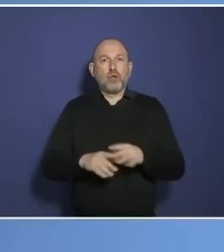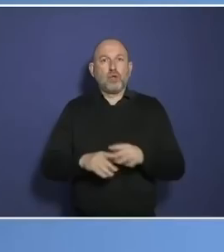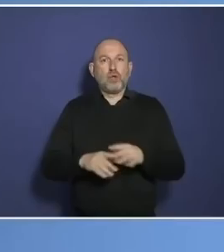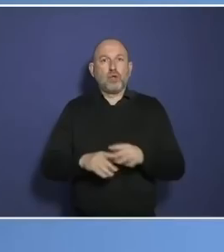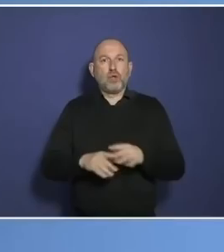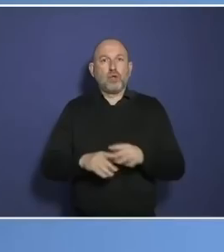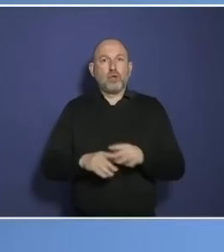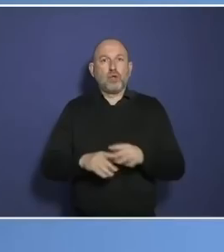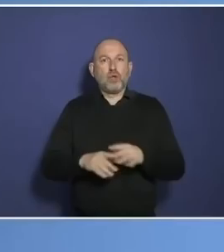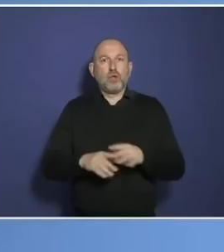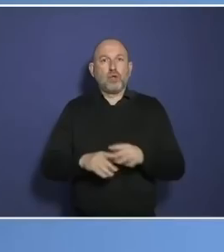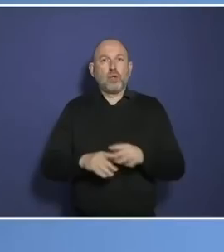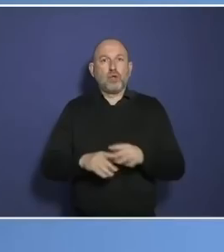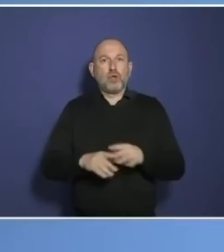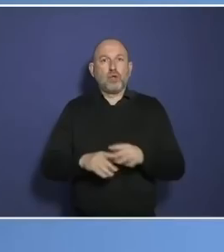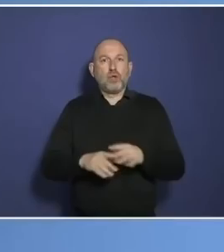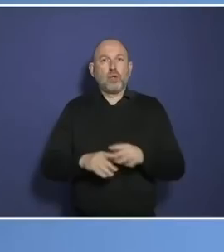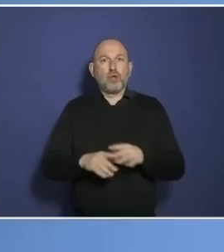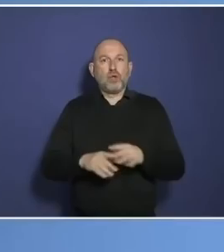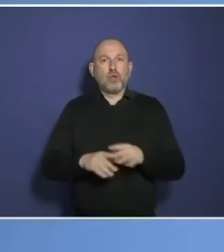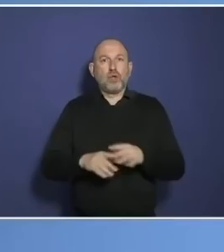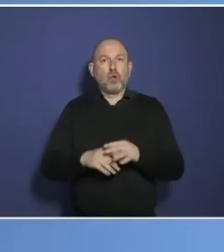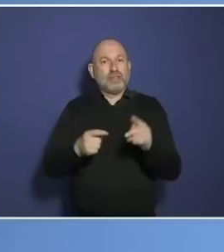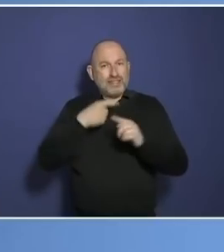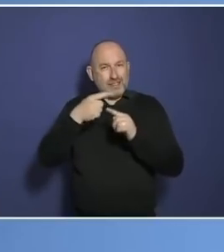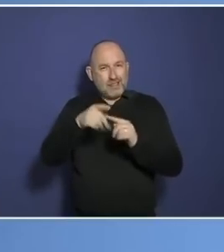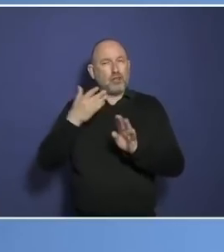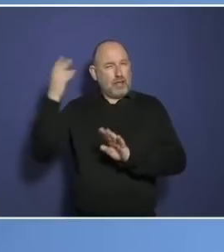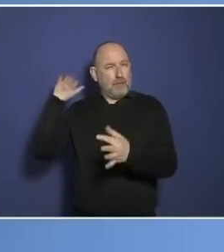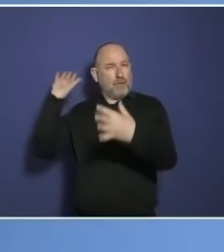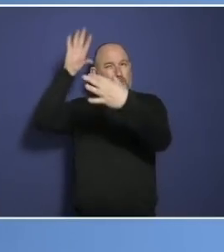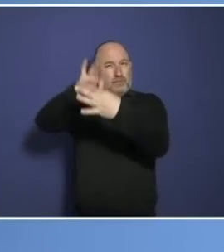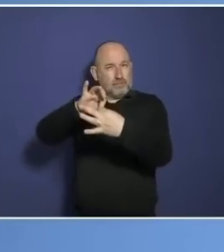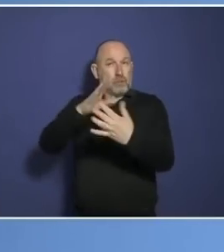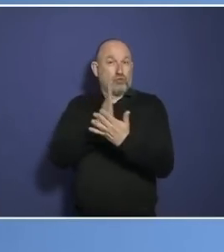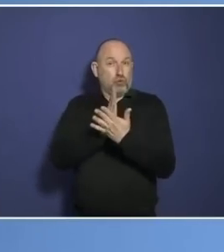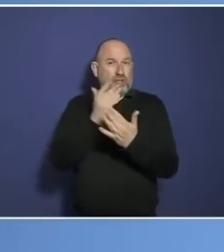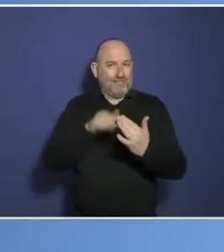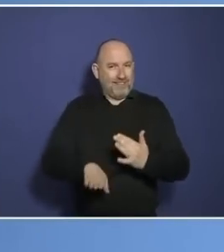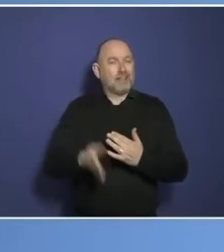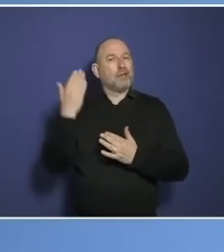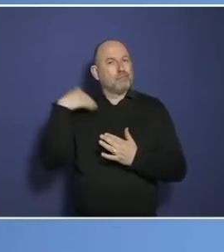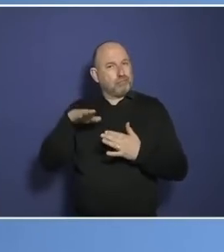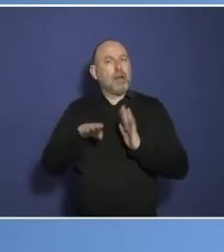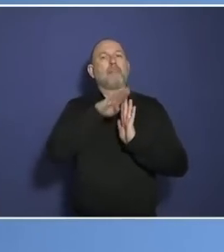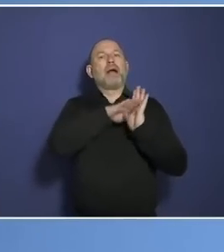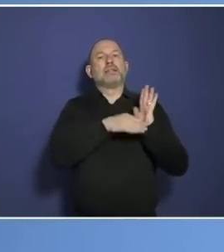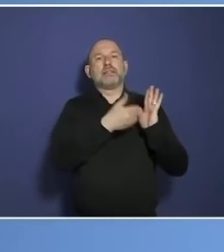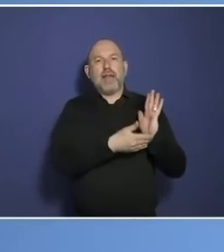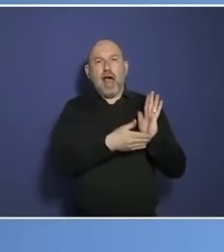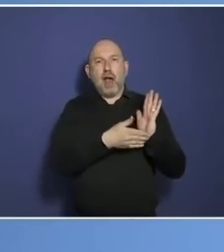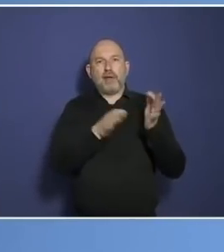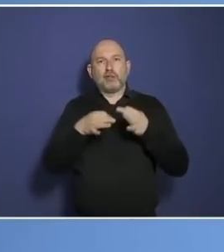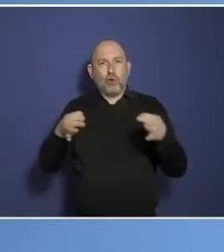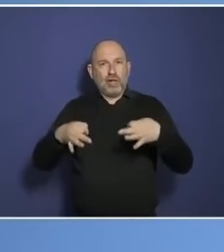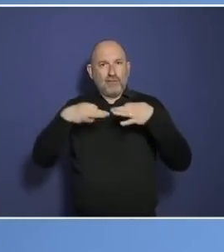also, das ist aber eine schöne Zeitgeschichtskittung. Es war daher richtig, die Maßnahmen des Infektionsschutzgesetzes noch